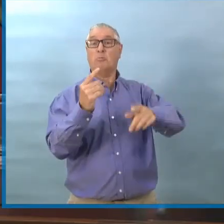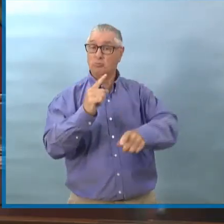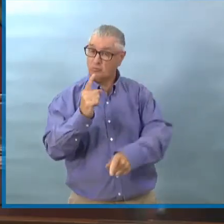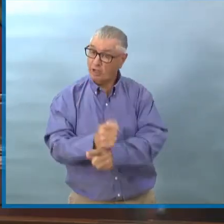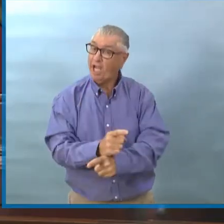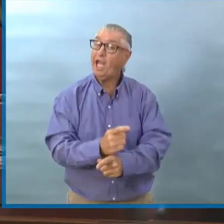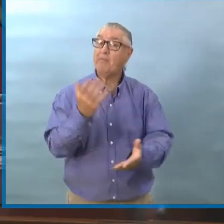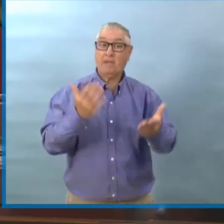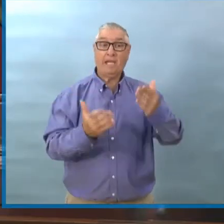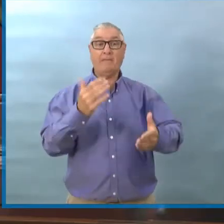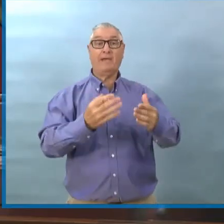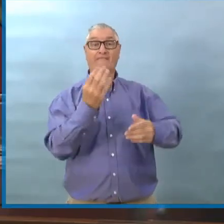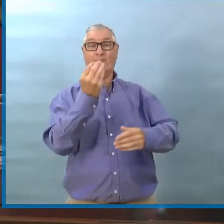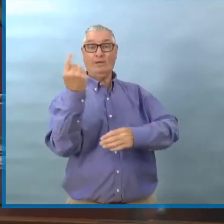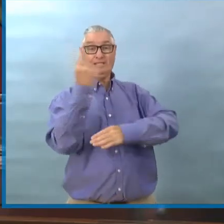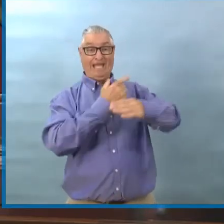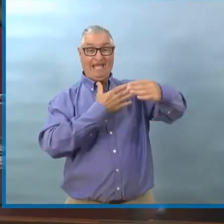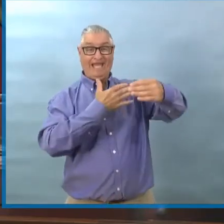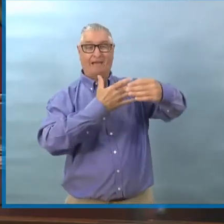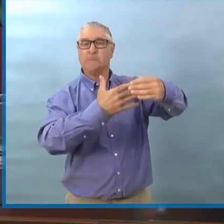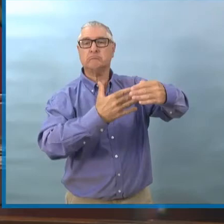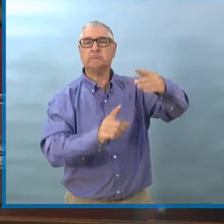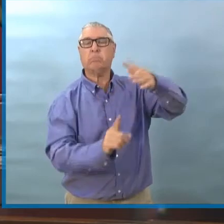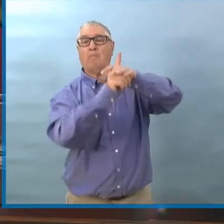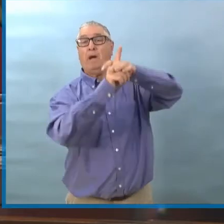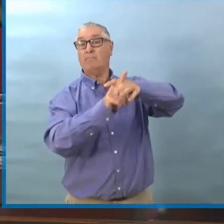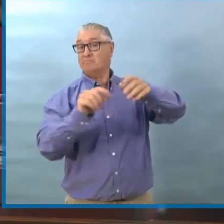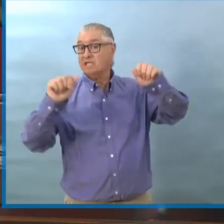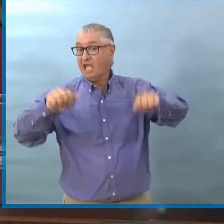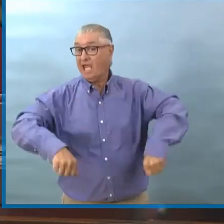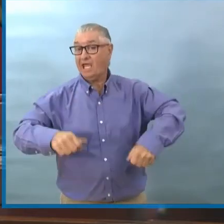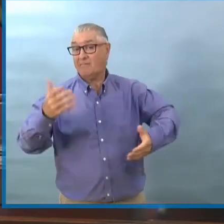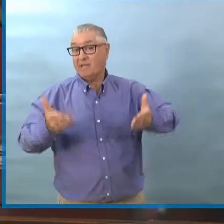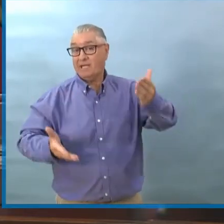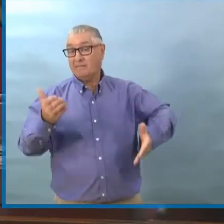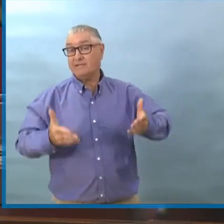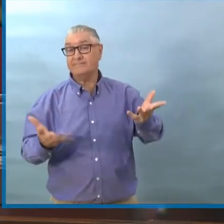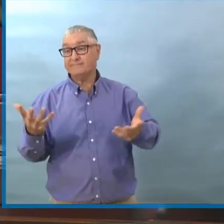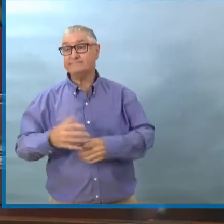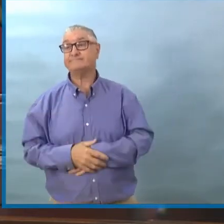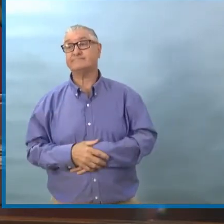On sait que ce virus peut avoir une période d'incubation allant jusqu'à 14 jours.